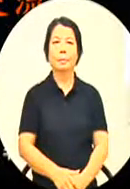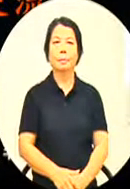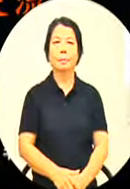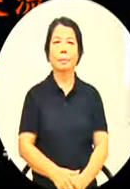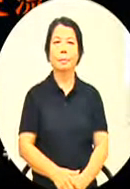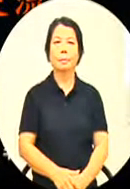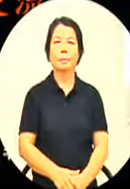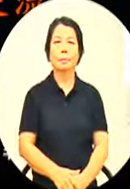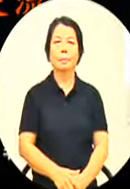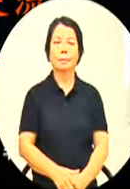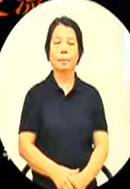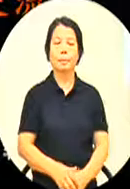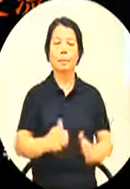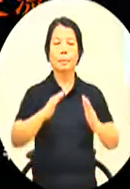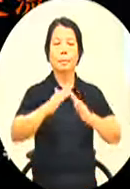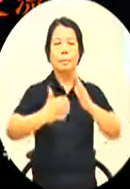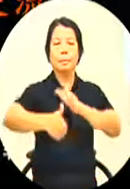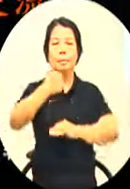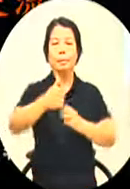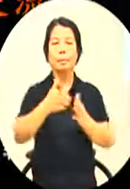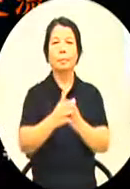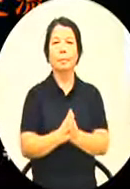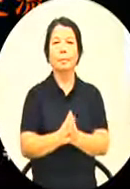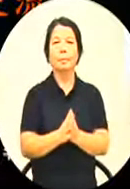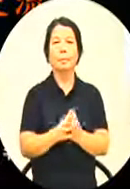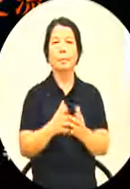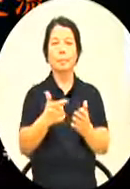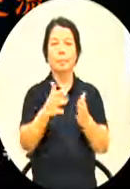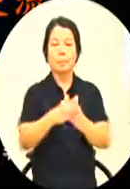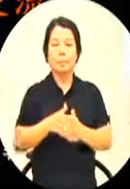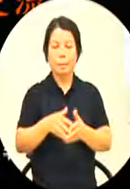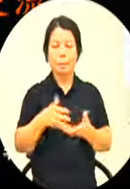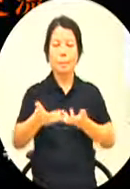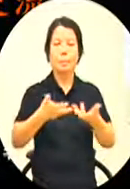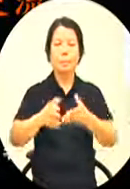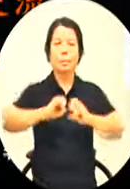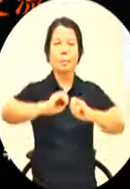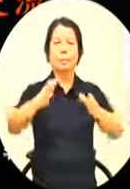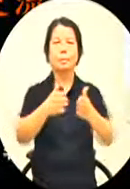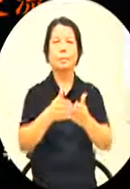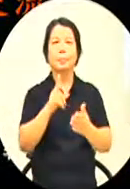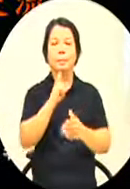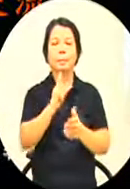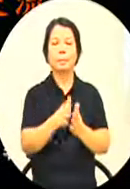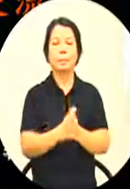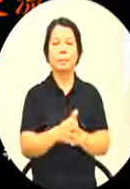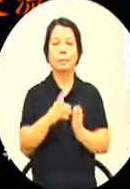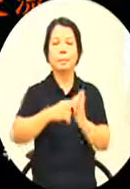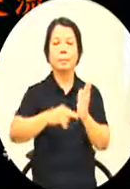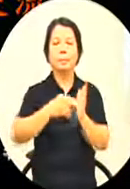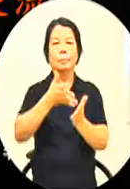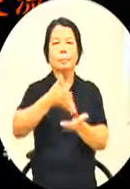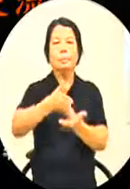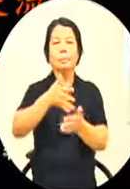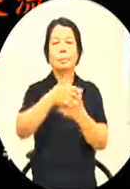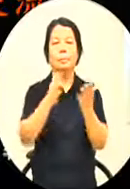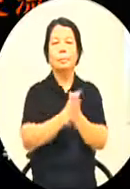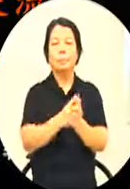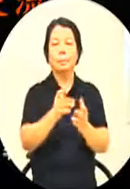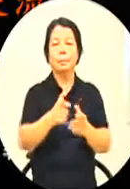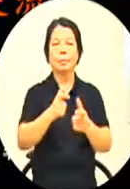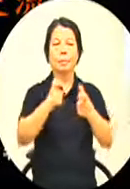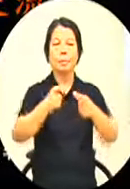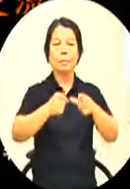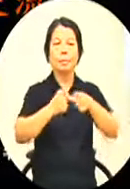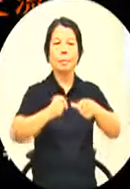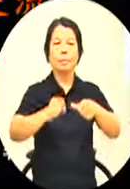陈局市长呢,在这个会期的施政报告,大谈所谓的南向政策市长是这样公开